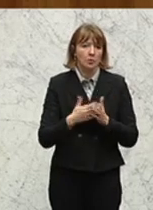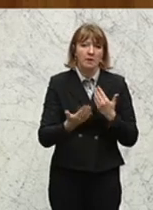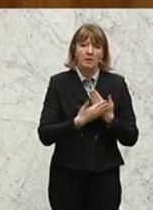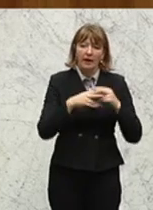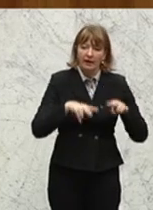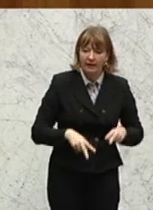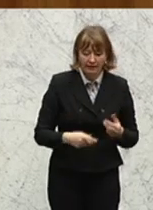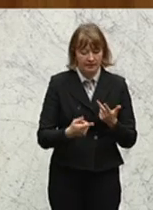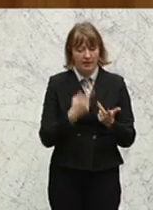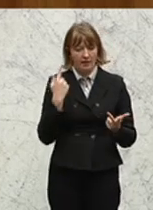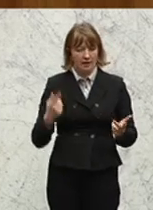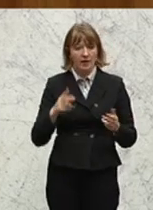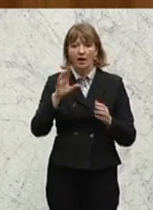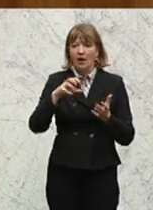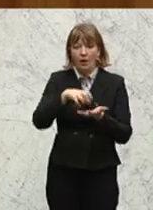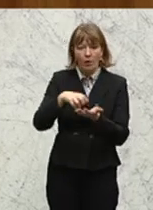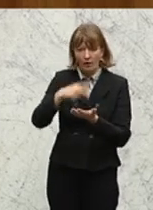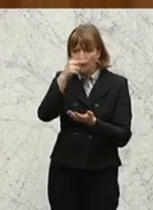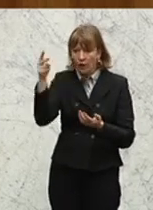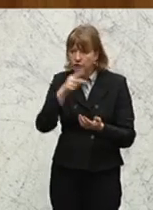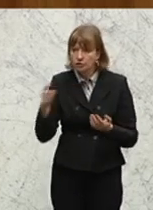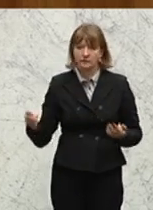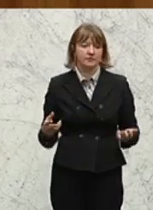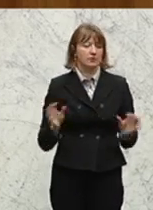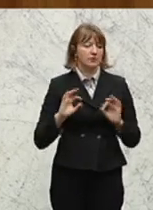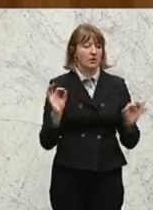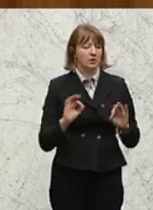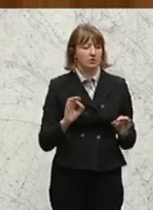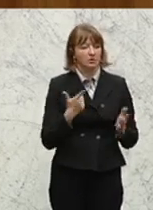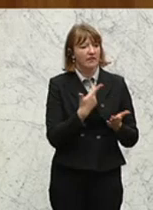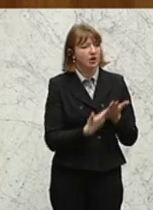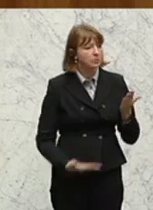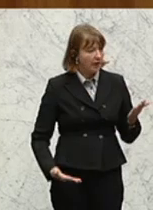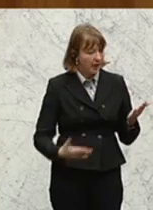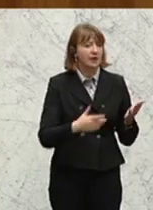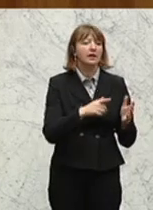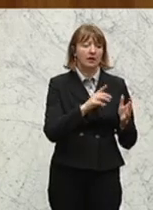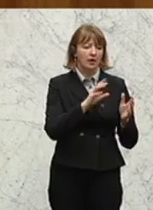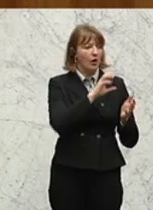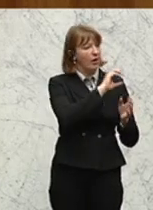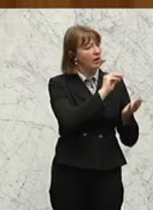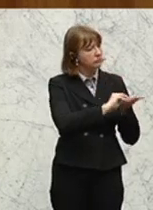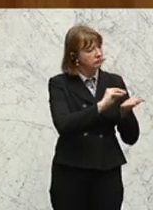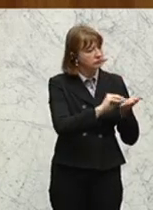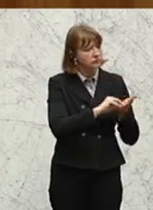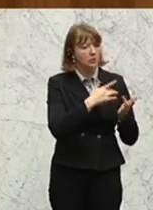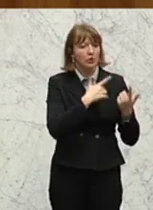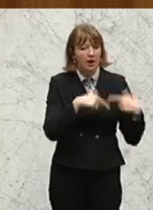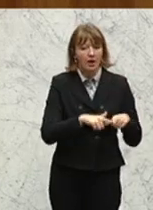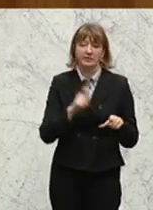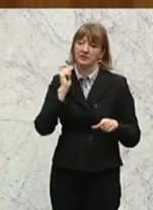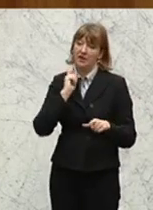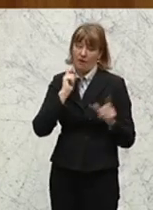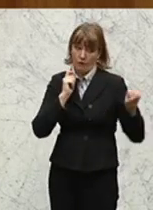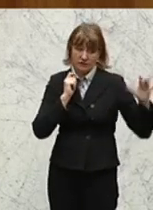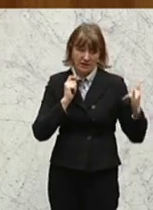Amtssprachenregelung, topografische Aufschriften bis hin zur Aufstellung der zweisprachigen Ortstafeln im Burgenland vor 15 Jahren, in Kärnten